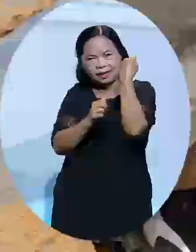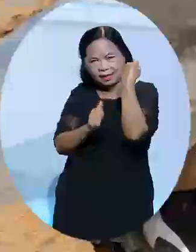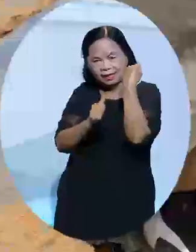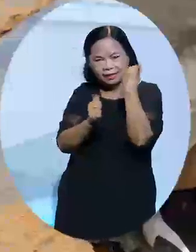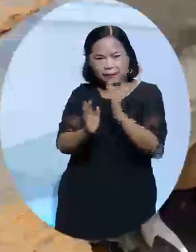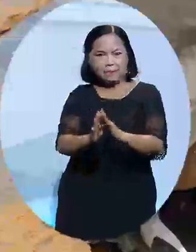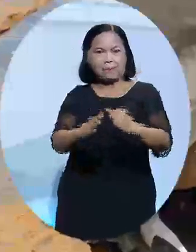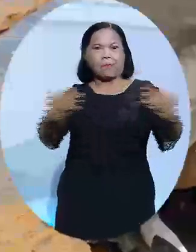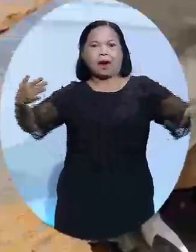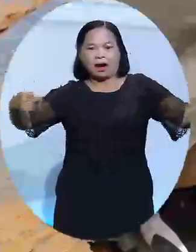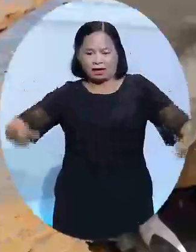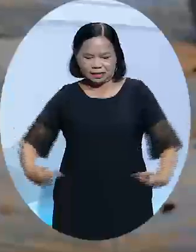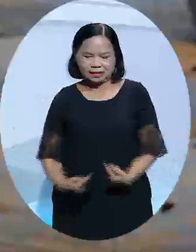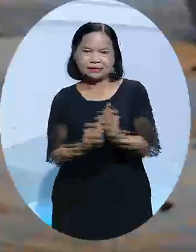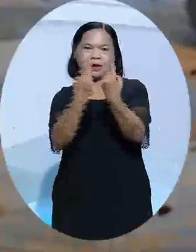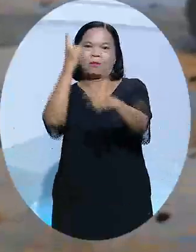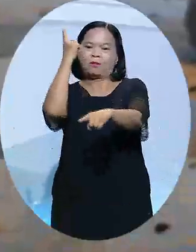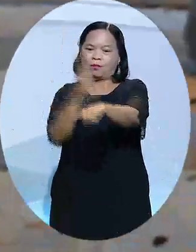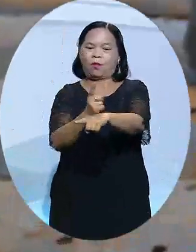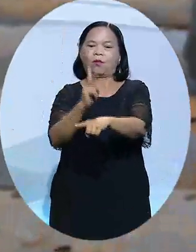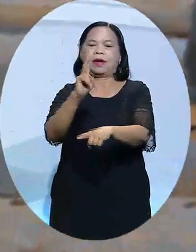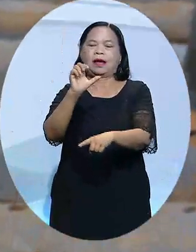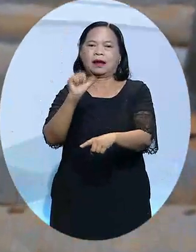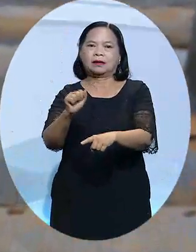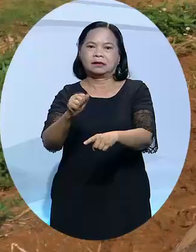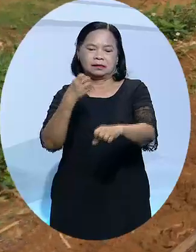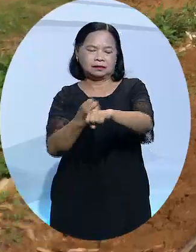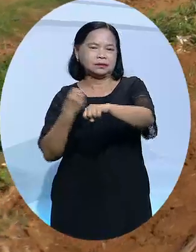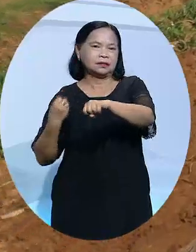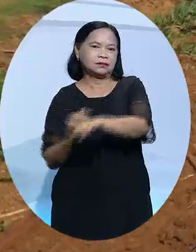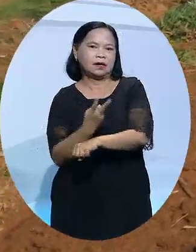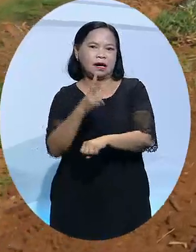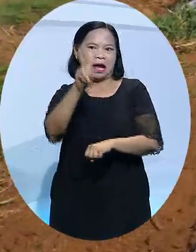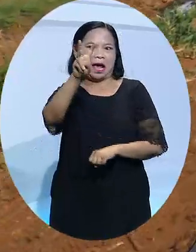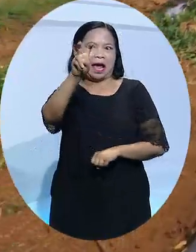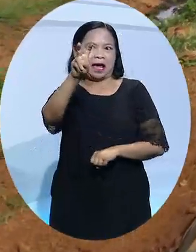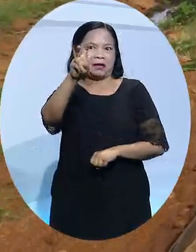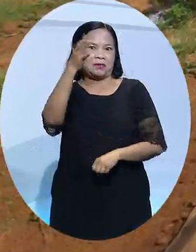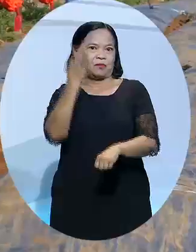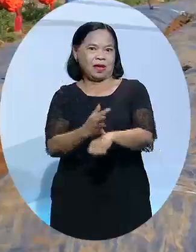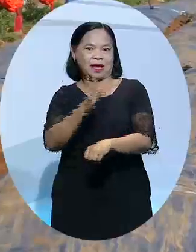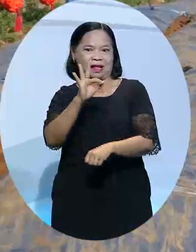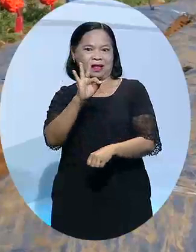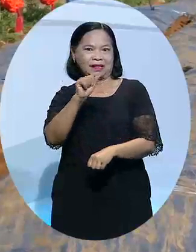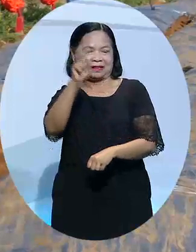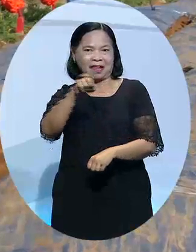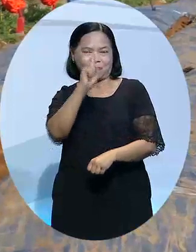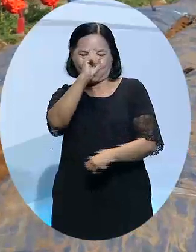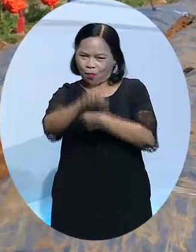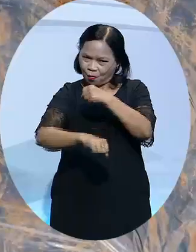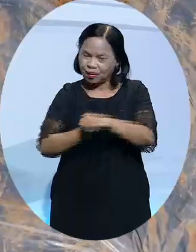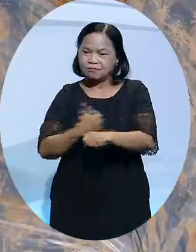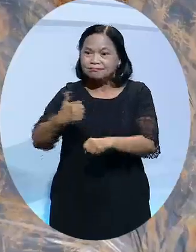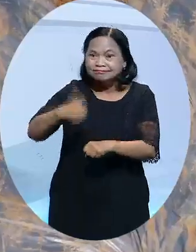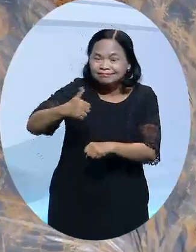vùng trồng lên 1.000 hectare. Các năm tiếp theo sẽ mở rộng với quy mô sản xuất lên đến 20.000 tấn mỗi năm. Dự án được đánh giá cao và